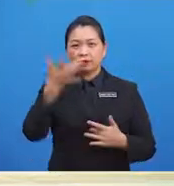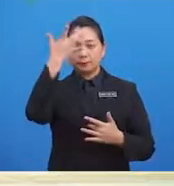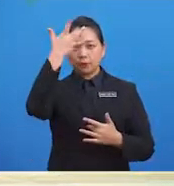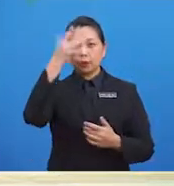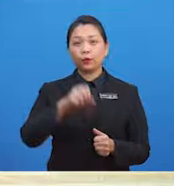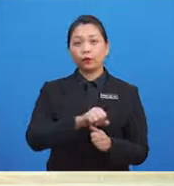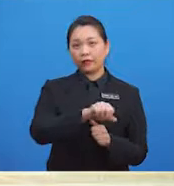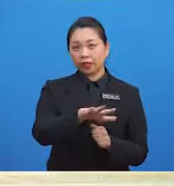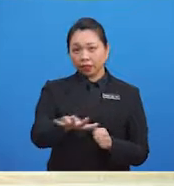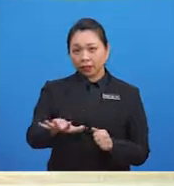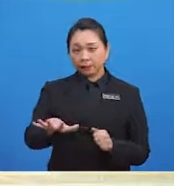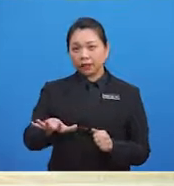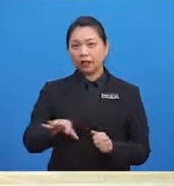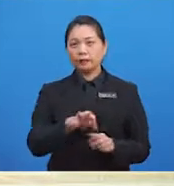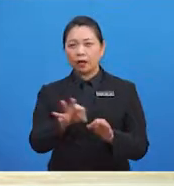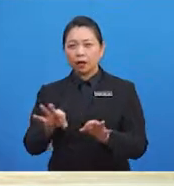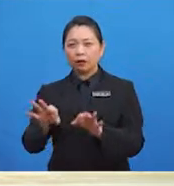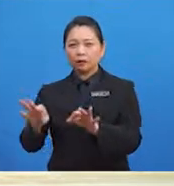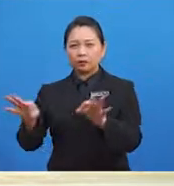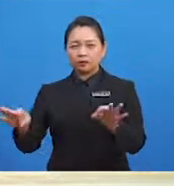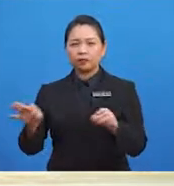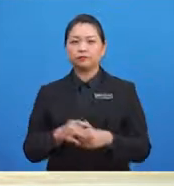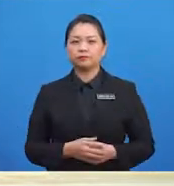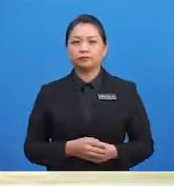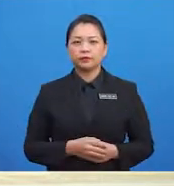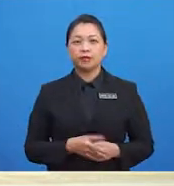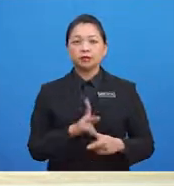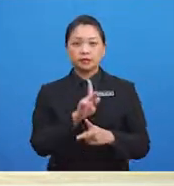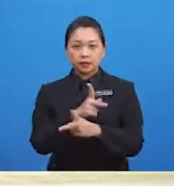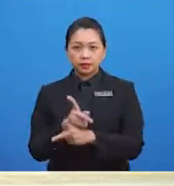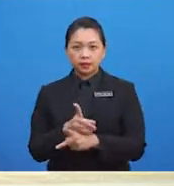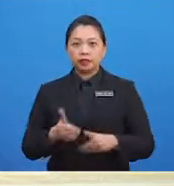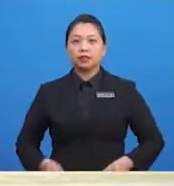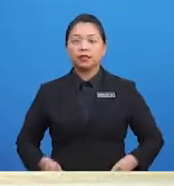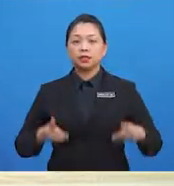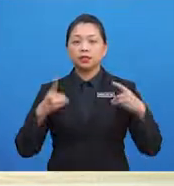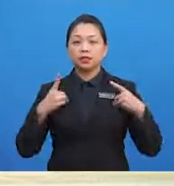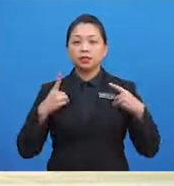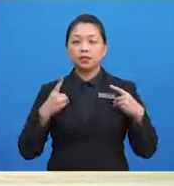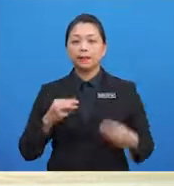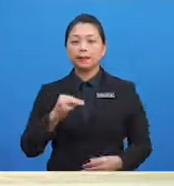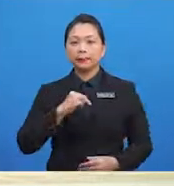Babak COVID meribak-ribak Jaga diri